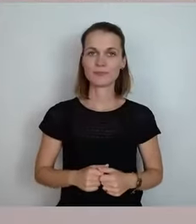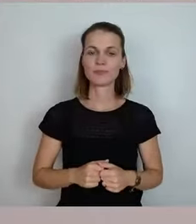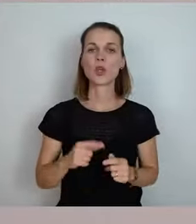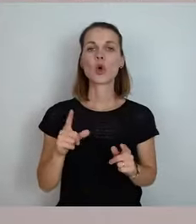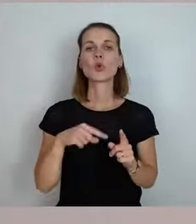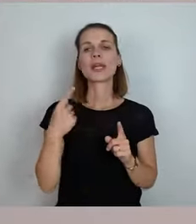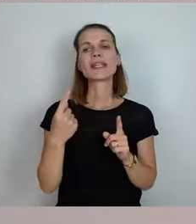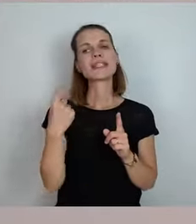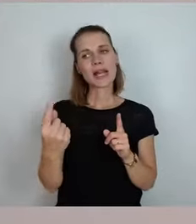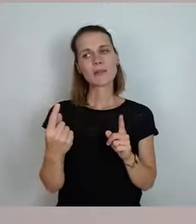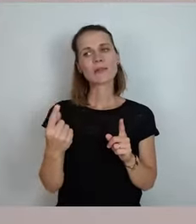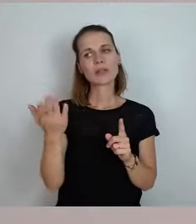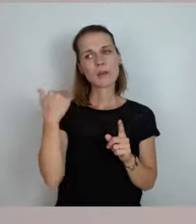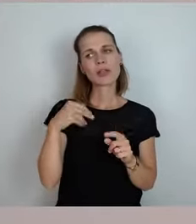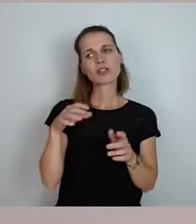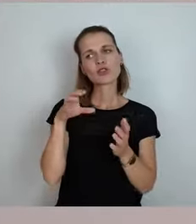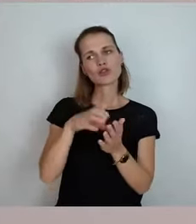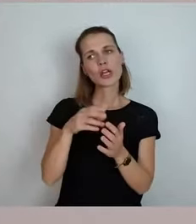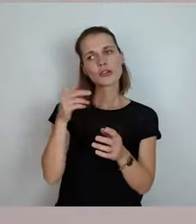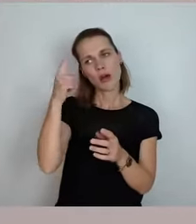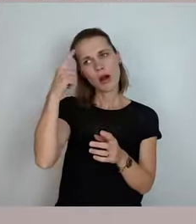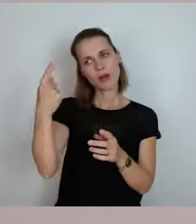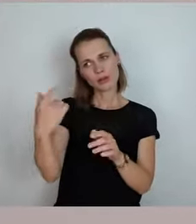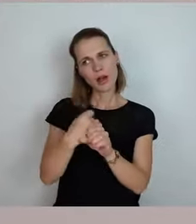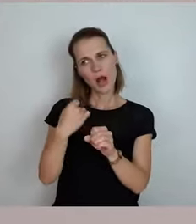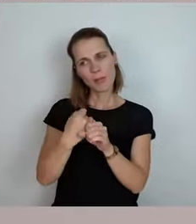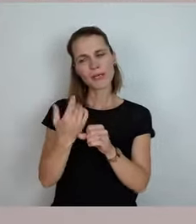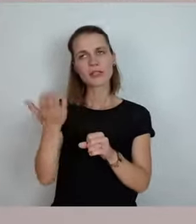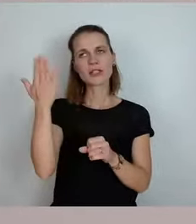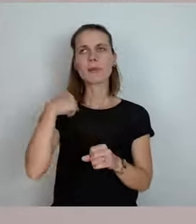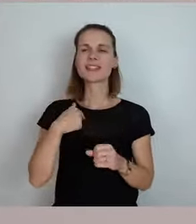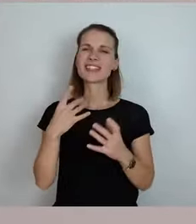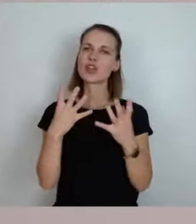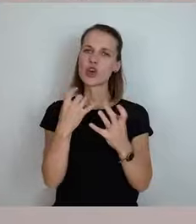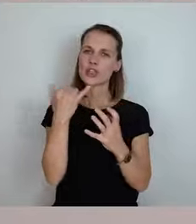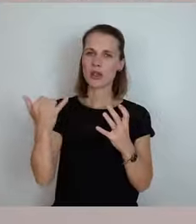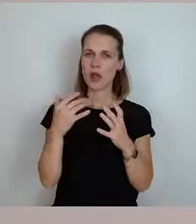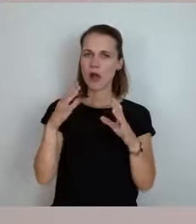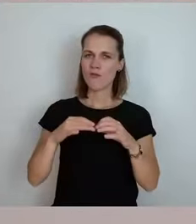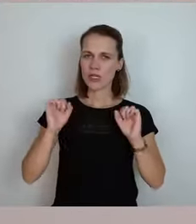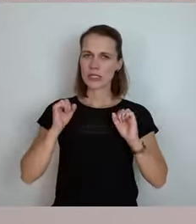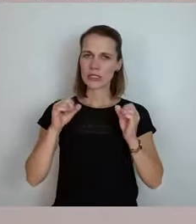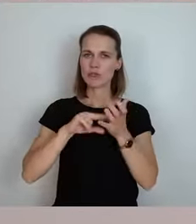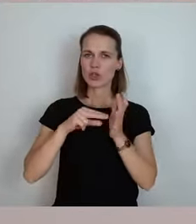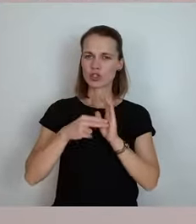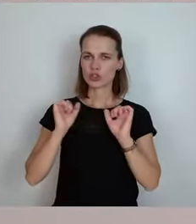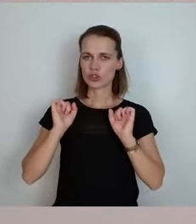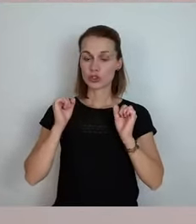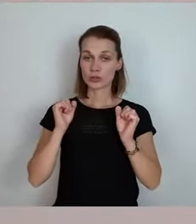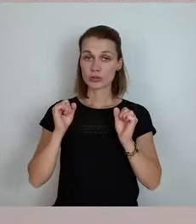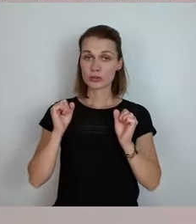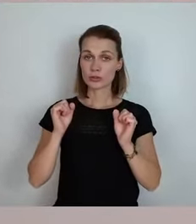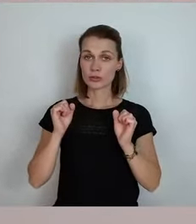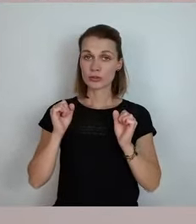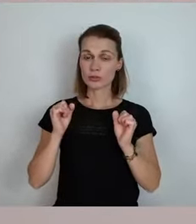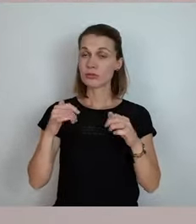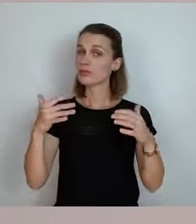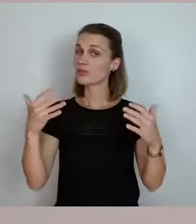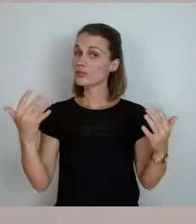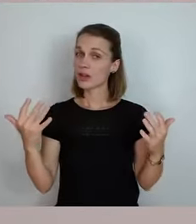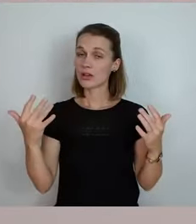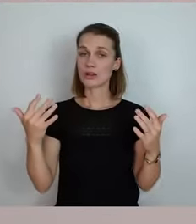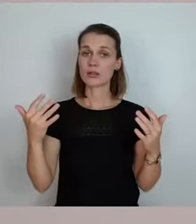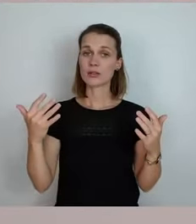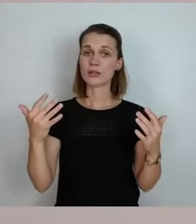Stadträtin auch erlebt, das war auch in meiner Zeit, Anfang in den 90er Jahren so, es macht ganz viel aus, natürlich wie der